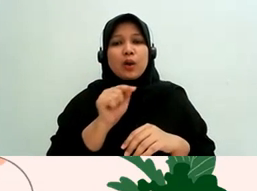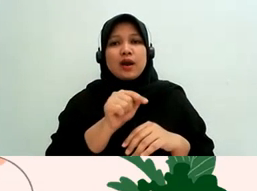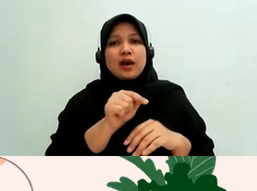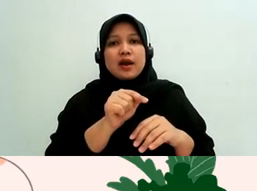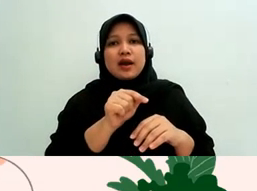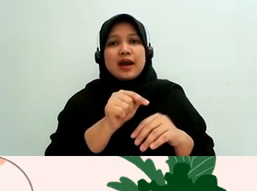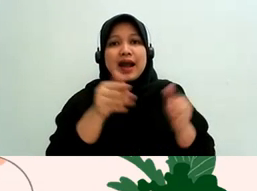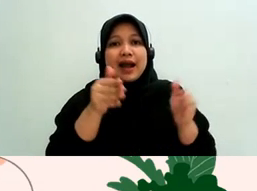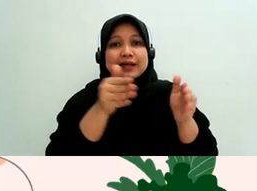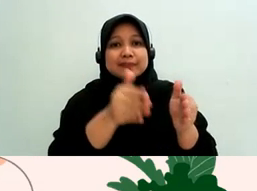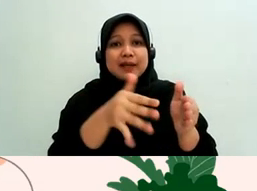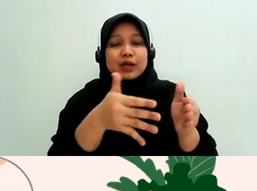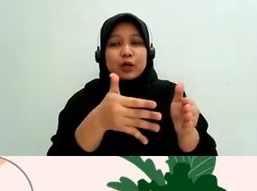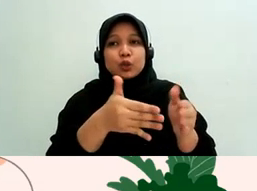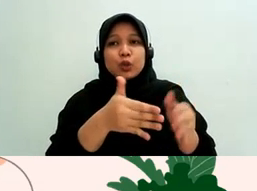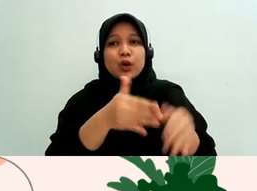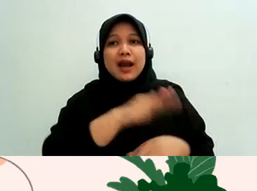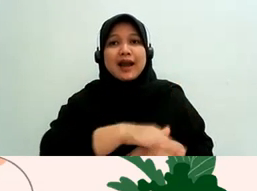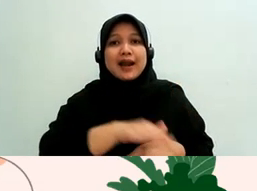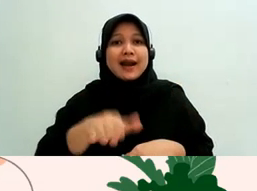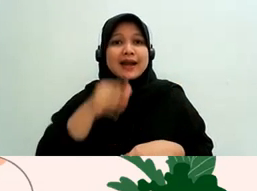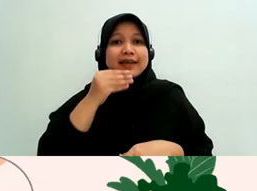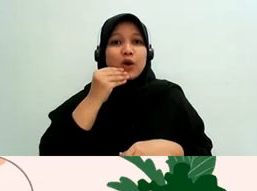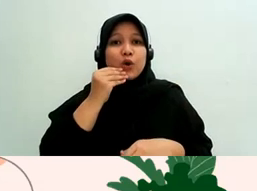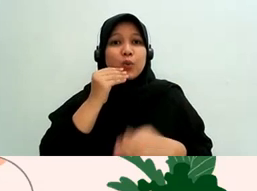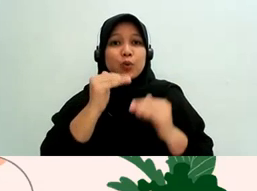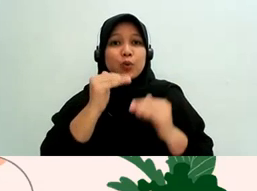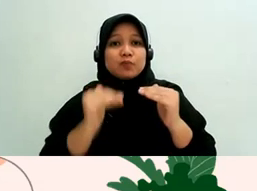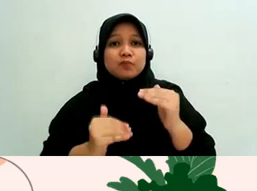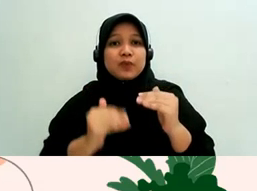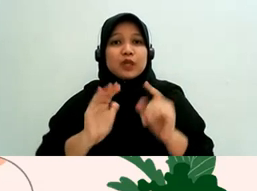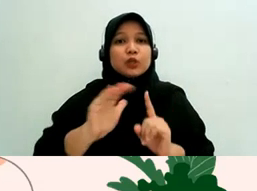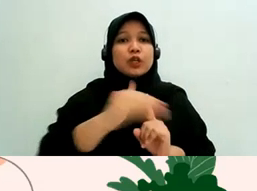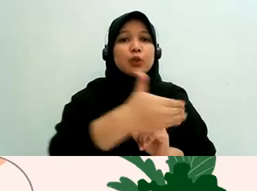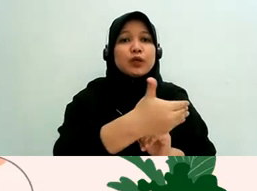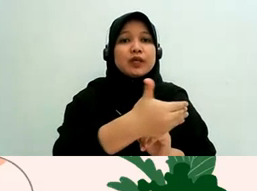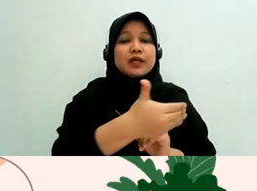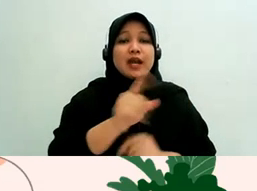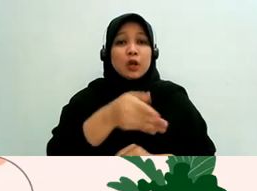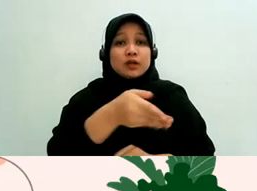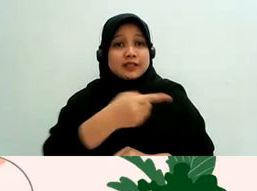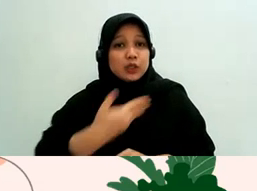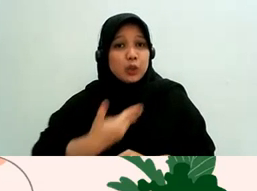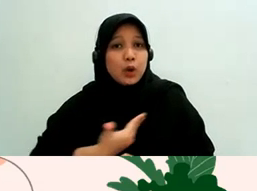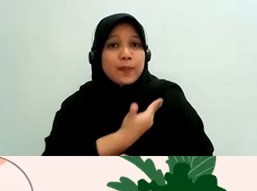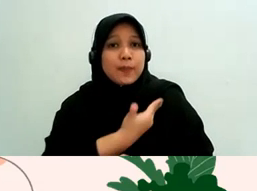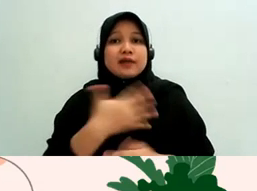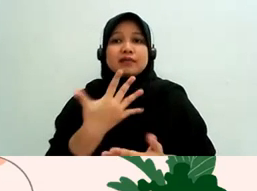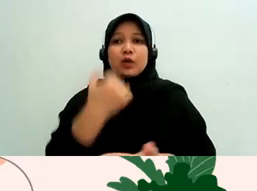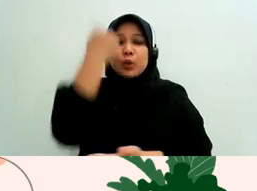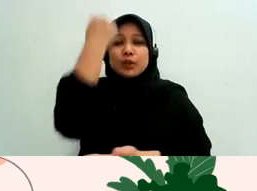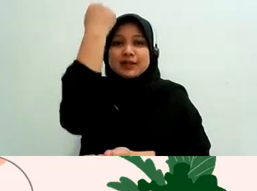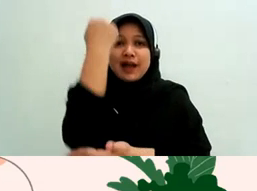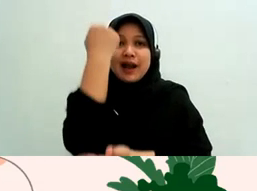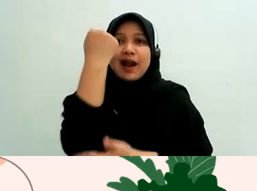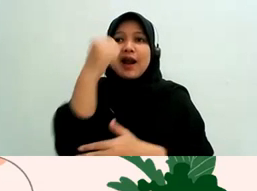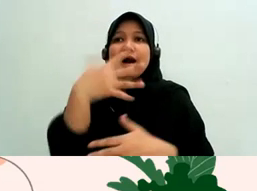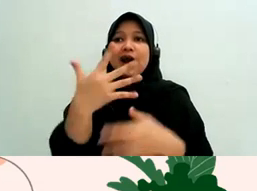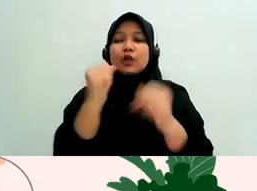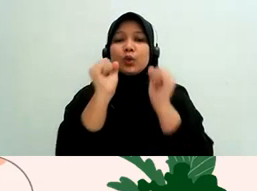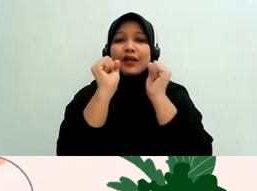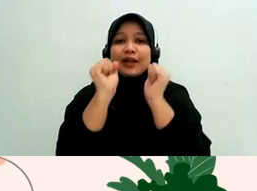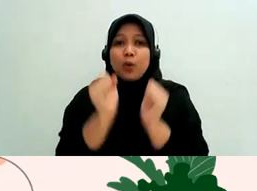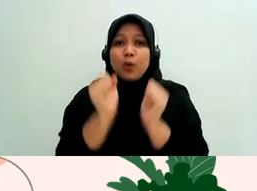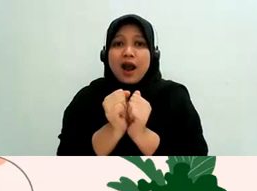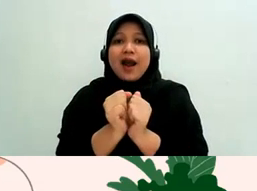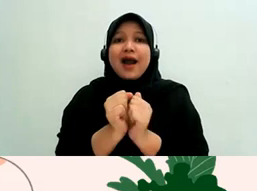perlindungan terhadap anak di bawah umur tuh ketika dia jadi korban ketika dia jadi tersangka gitu ya atau terdakwa maka identitasnya